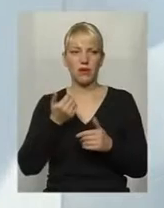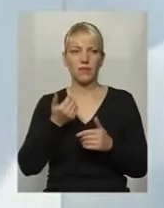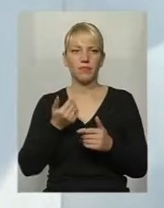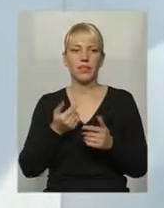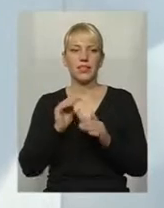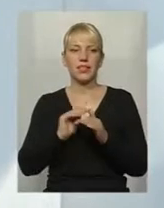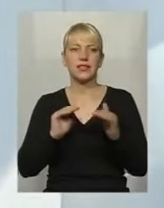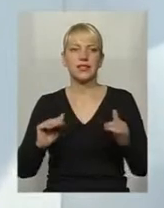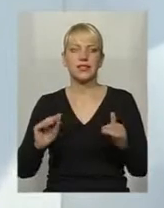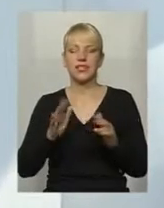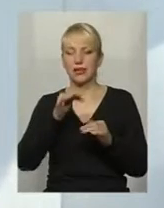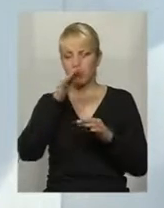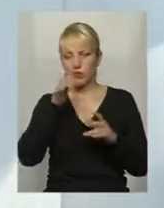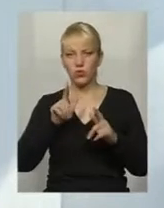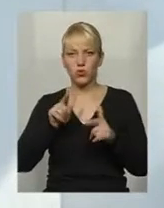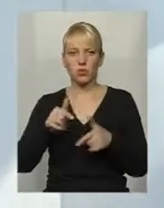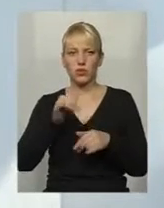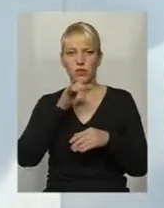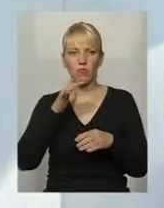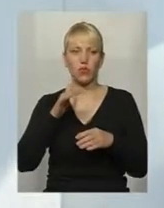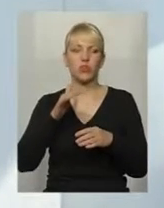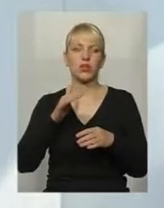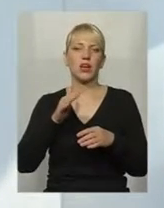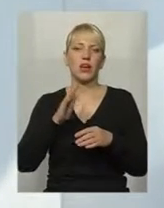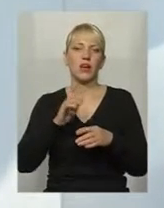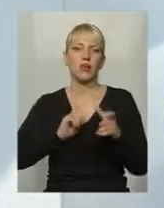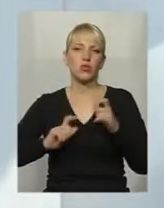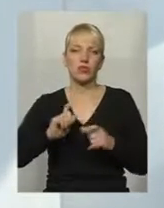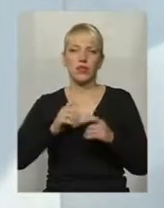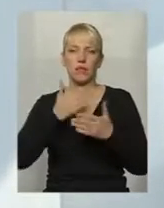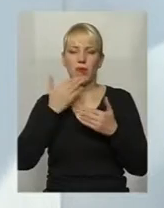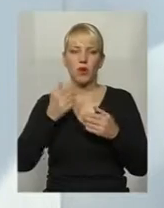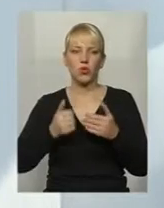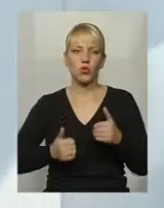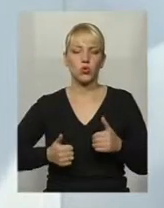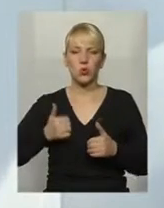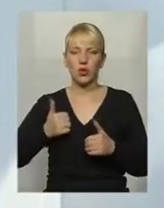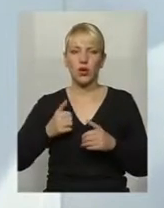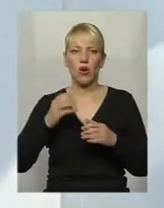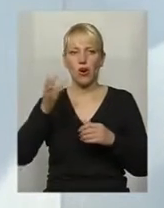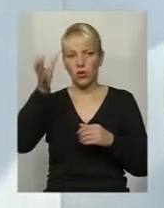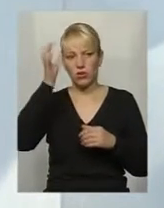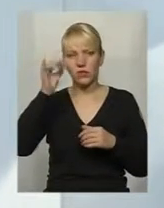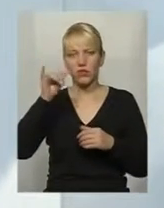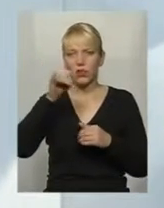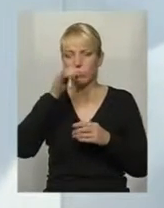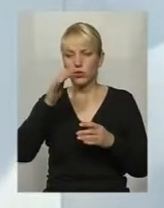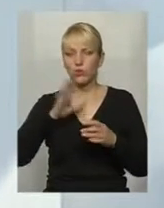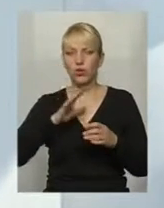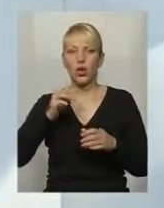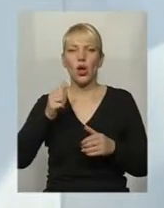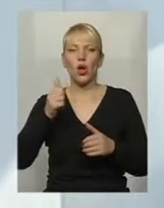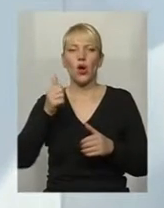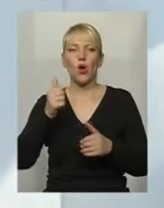не вступають в вузи, не отримують достойної освіти, відповідно, вони не є конкурентоспроможні. Відповідно, про